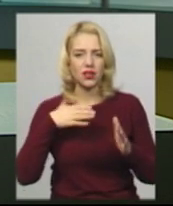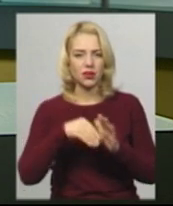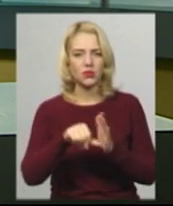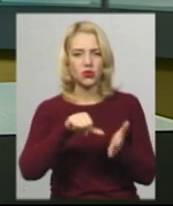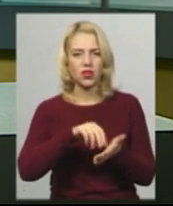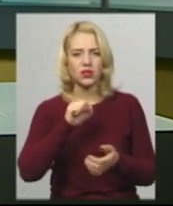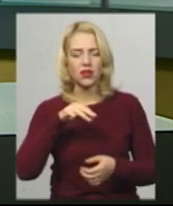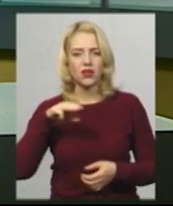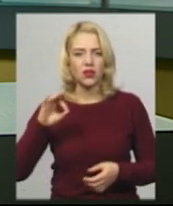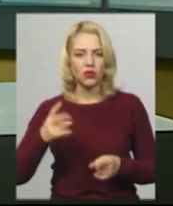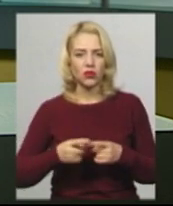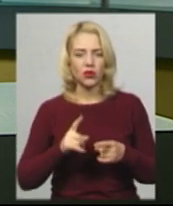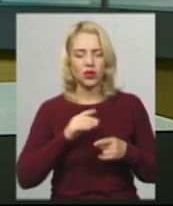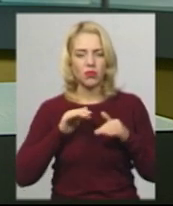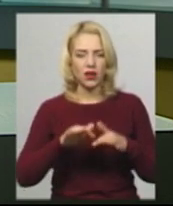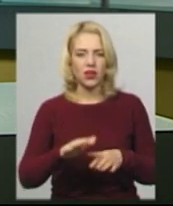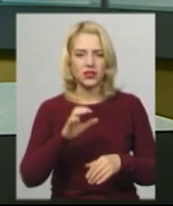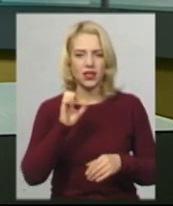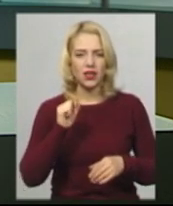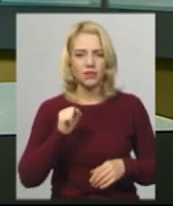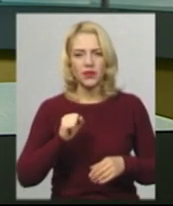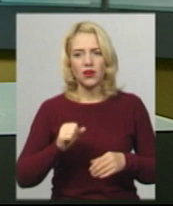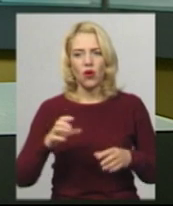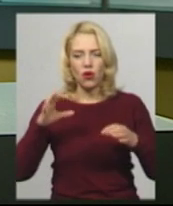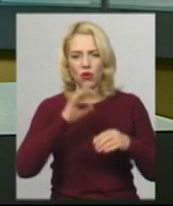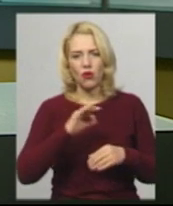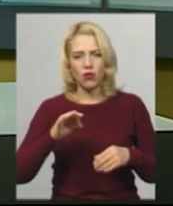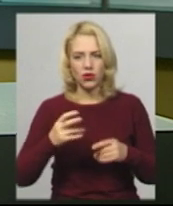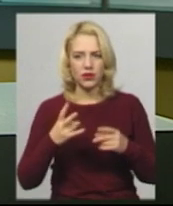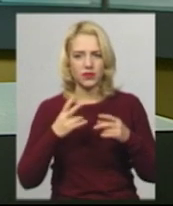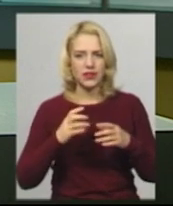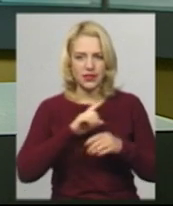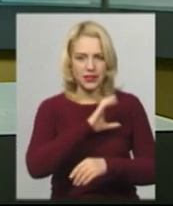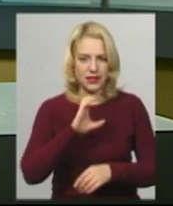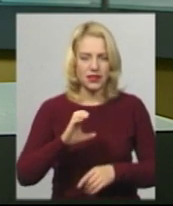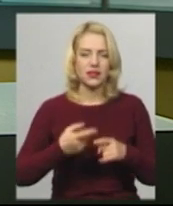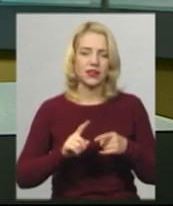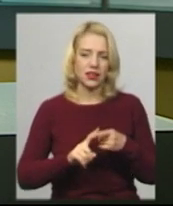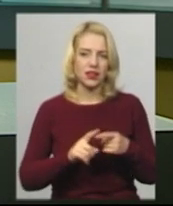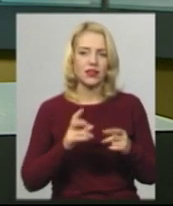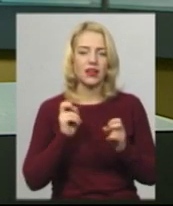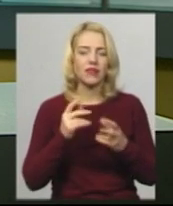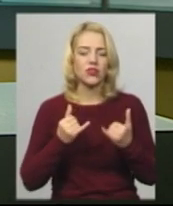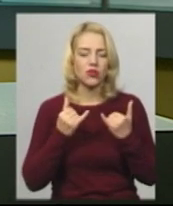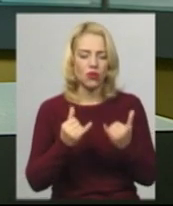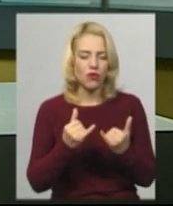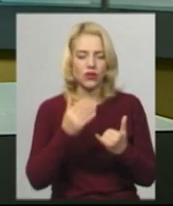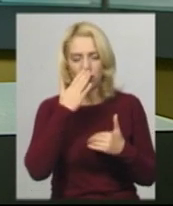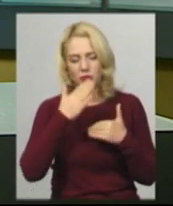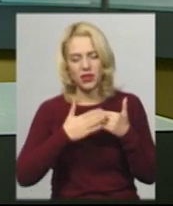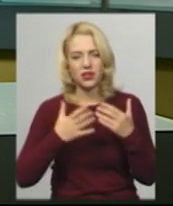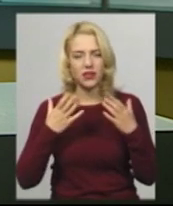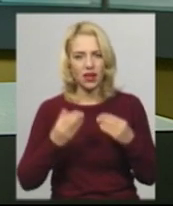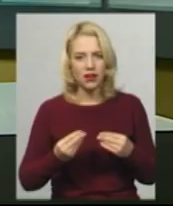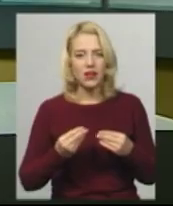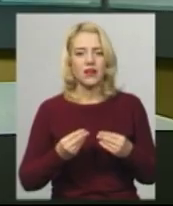антитерористичної операції та операції об'єднаних сил. Як вшановували героїв напередодні Дня Захисника України бачила наша знімальна